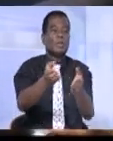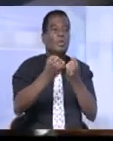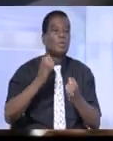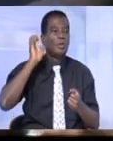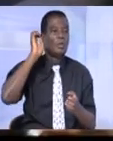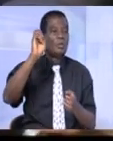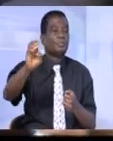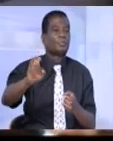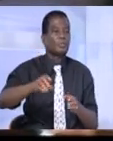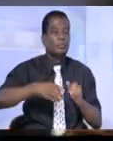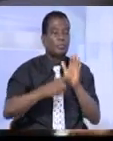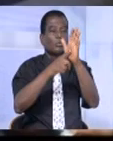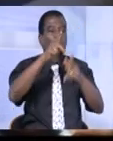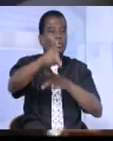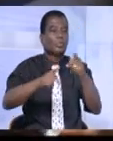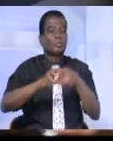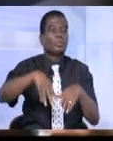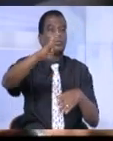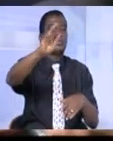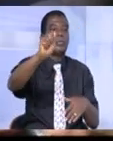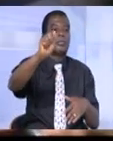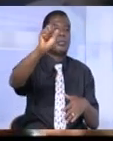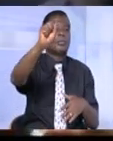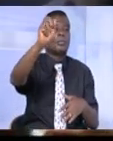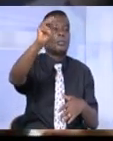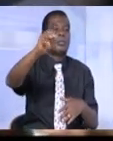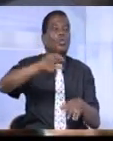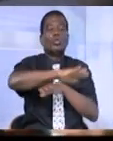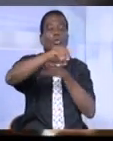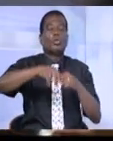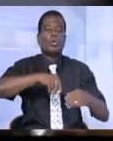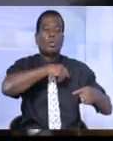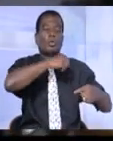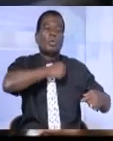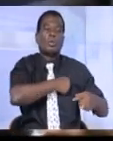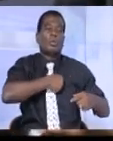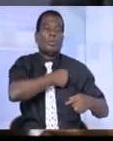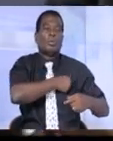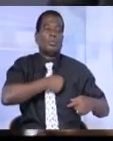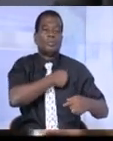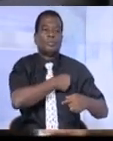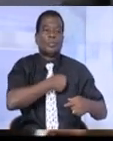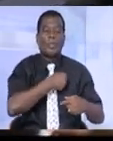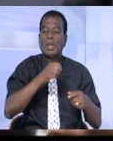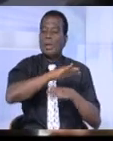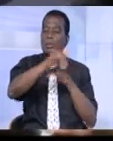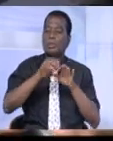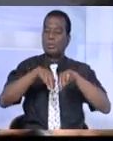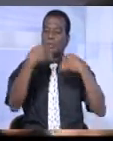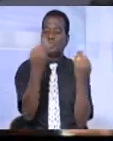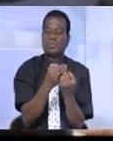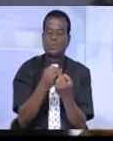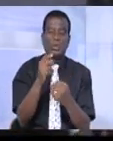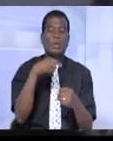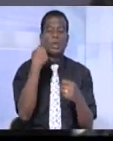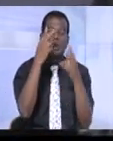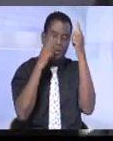présenter aux populations de Grand Bassam toutes nos condoléances. Évidemment, à toutes les familles éplorées,